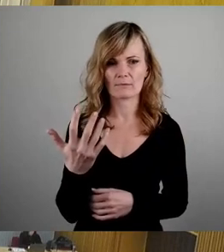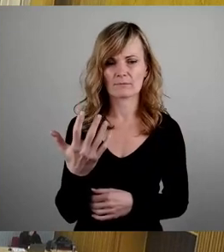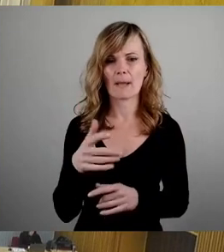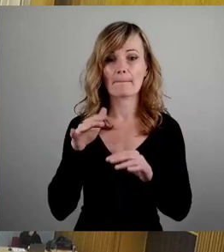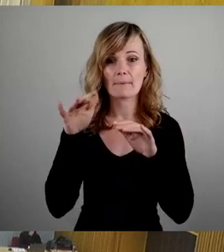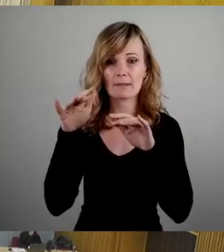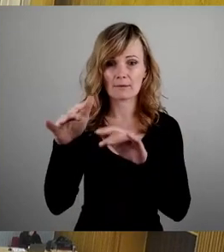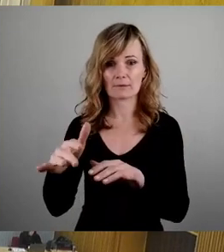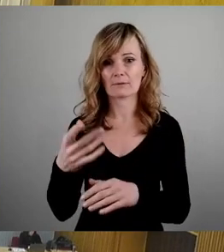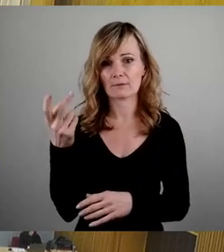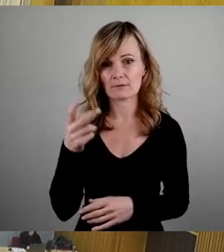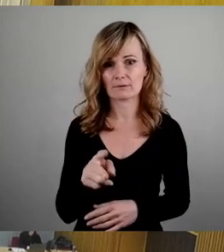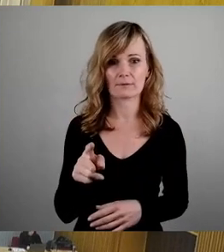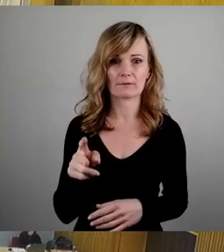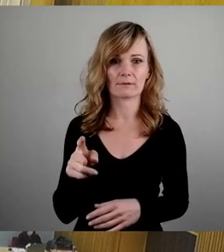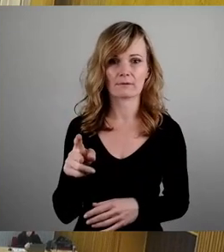Euro